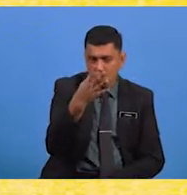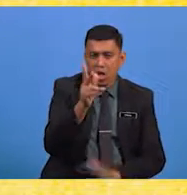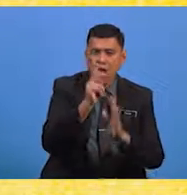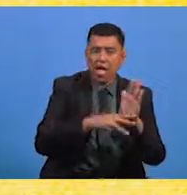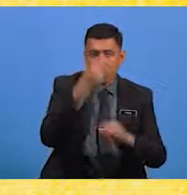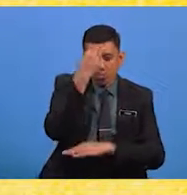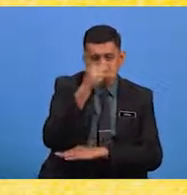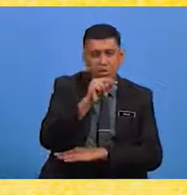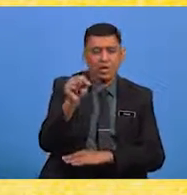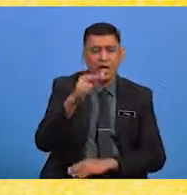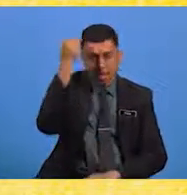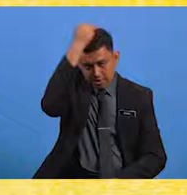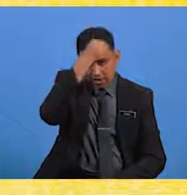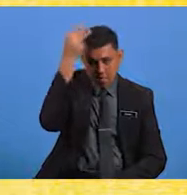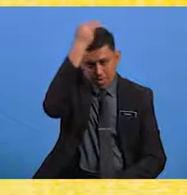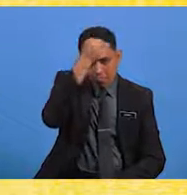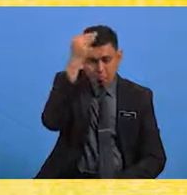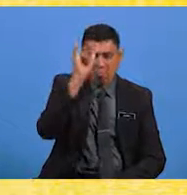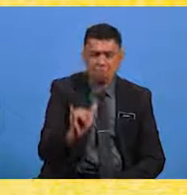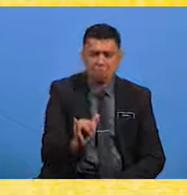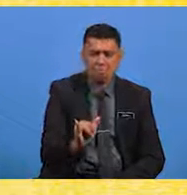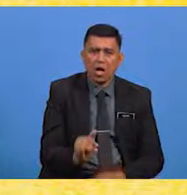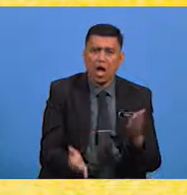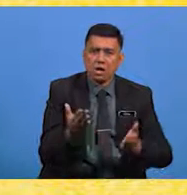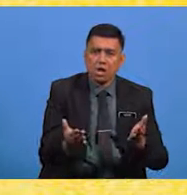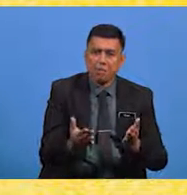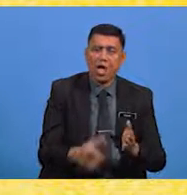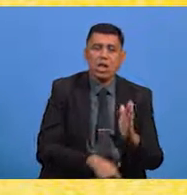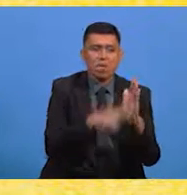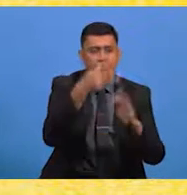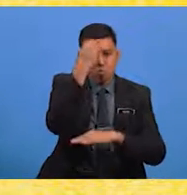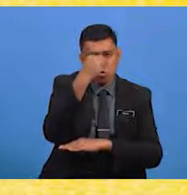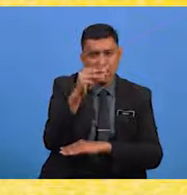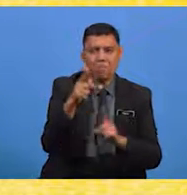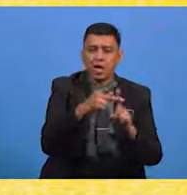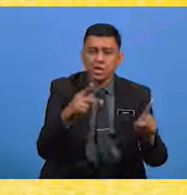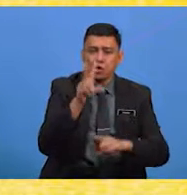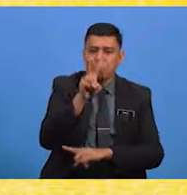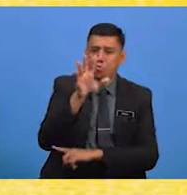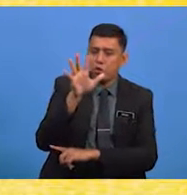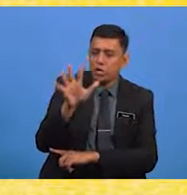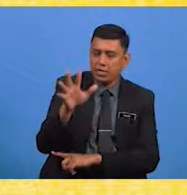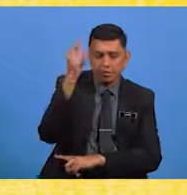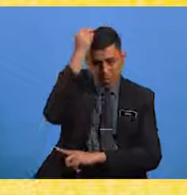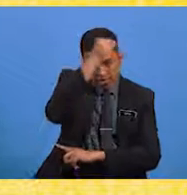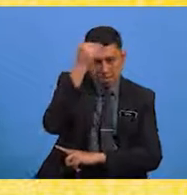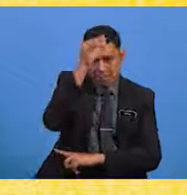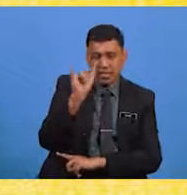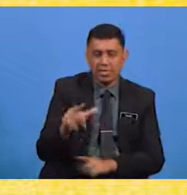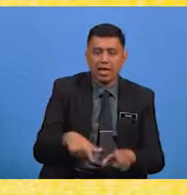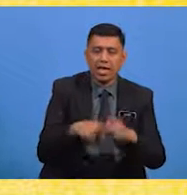Kemuliaan Nabi Muhammad yang dianggap lebih mulia Daripada 25